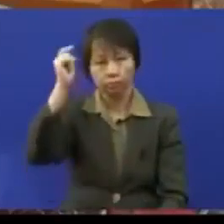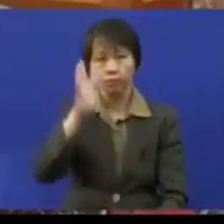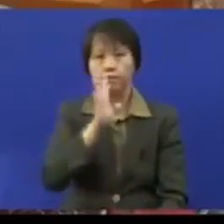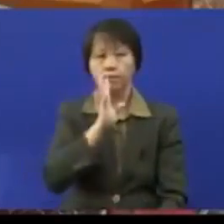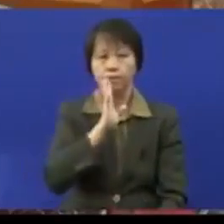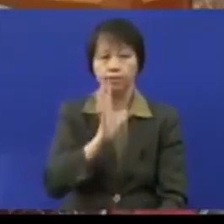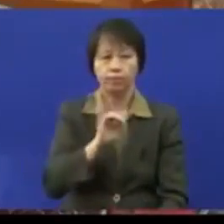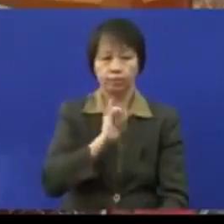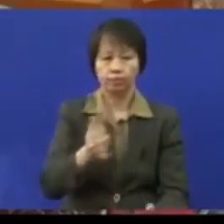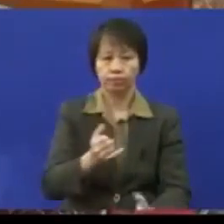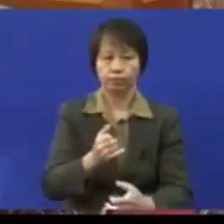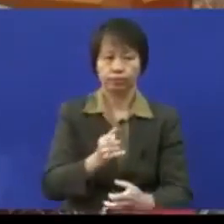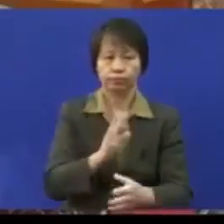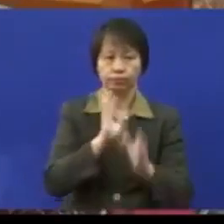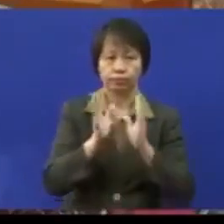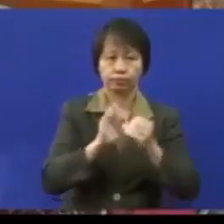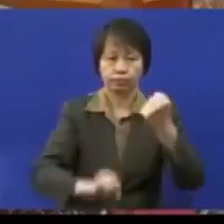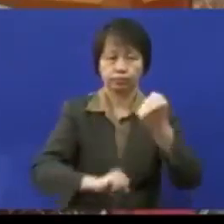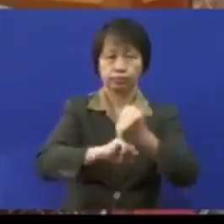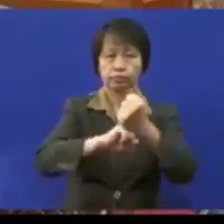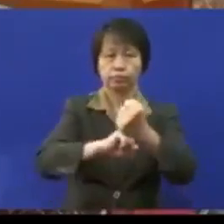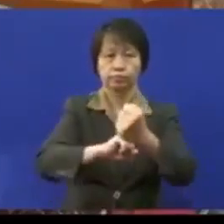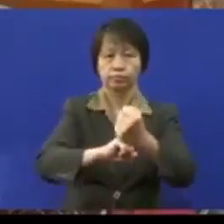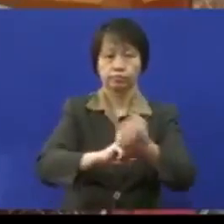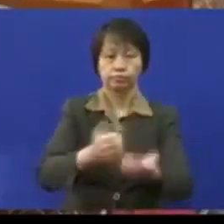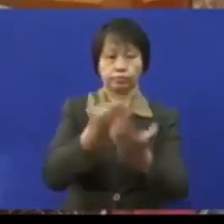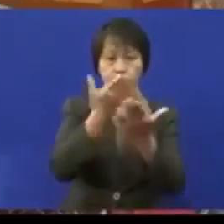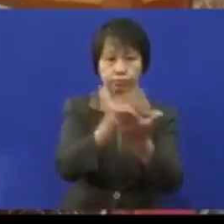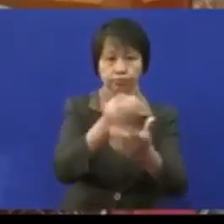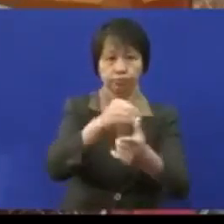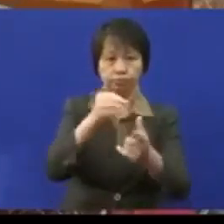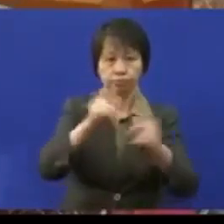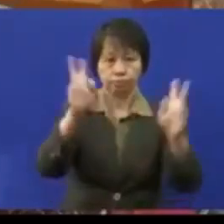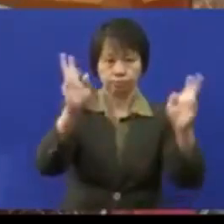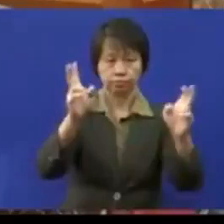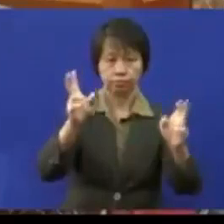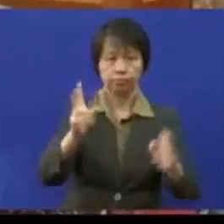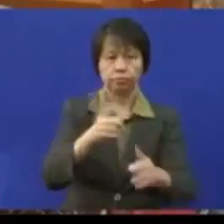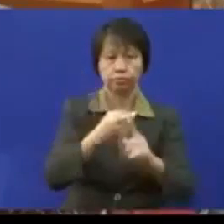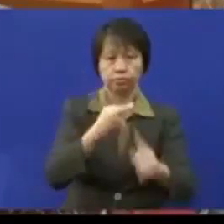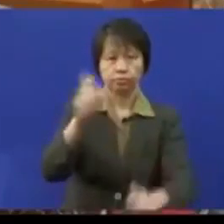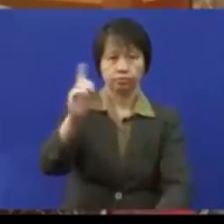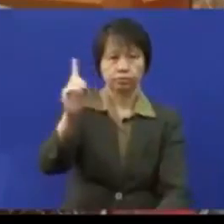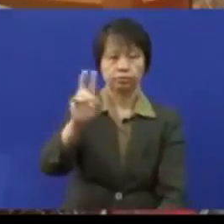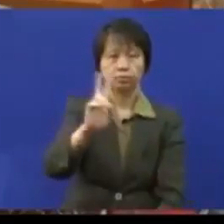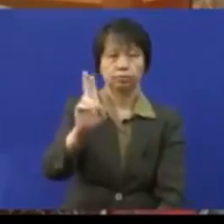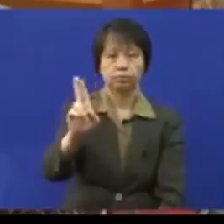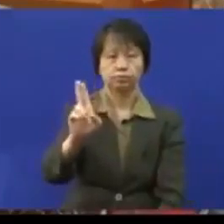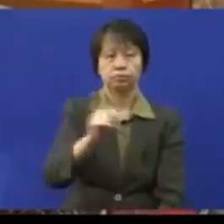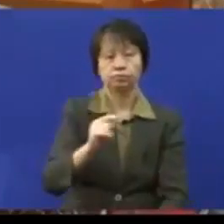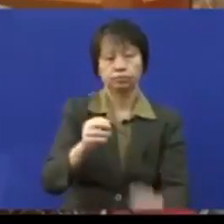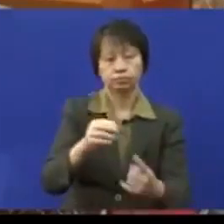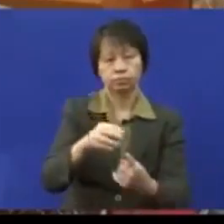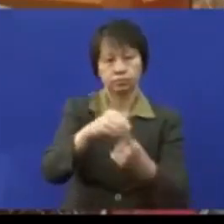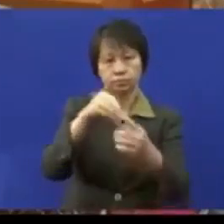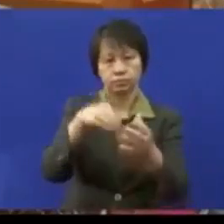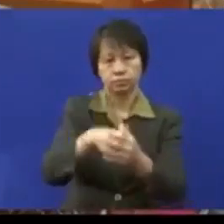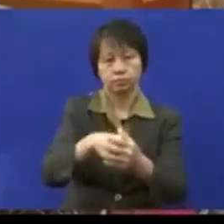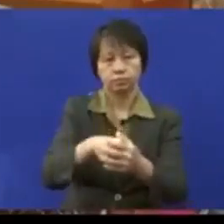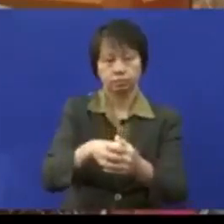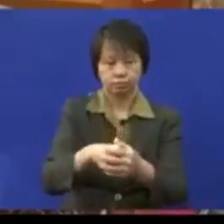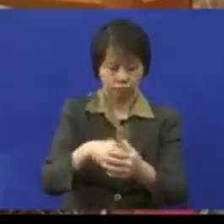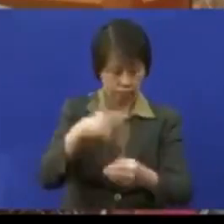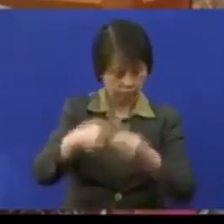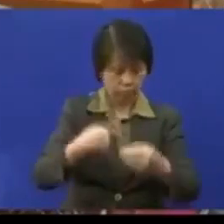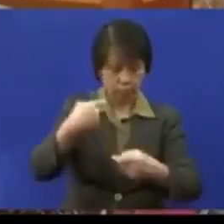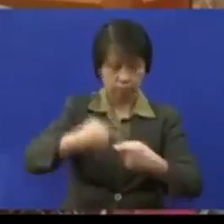ingin mengambil peranan dalam menyokong saranan ataupun usul yang dibawa oleh damasarat utama terutama di dalam ekspek yang